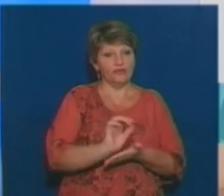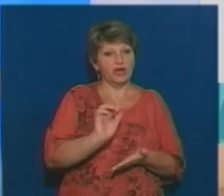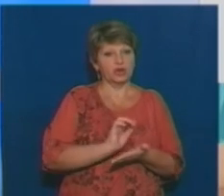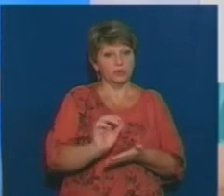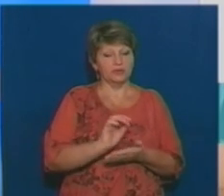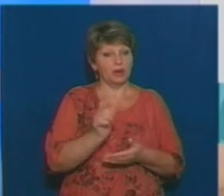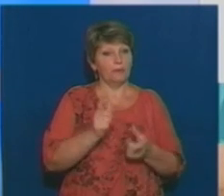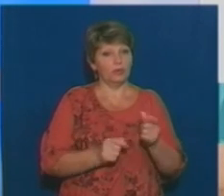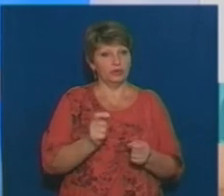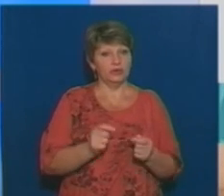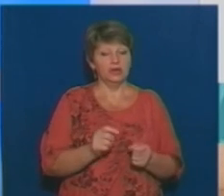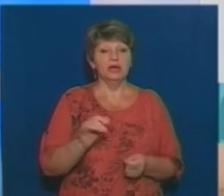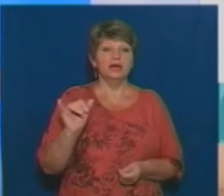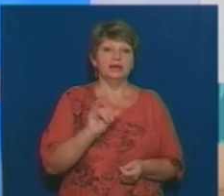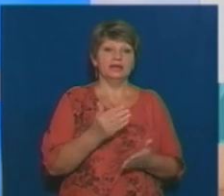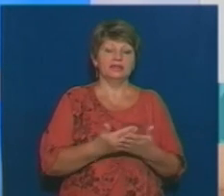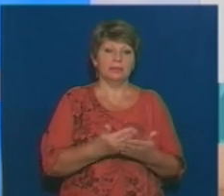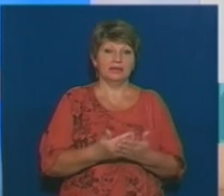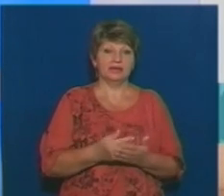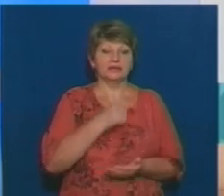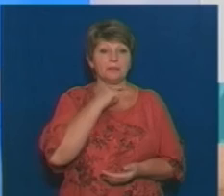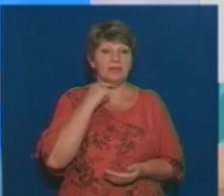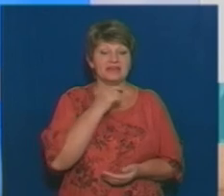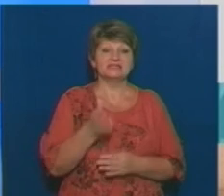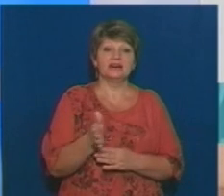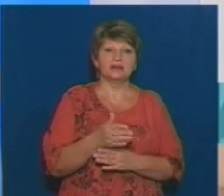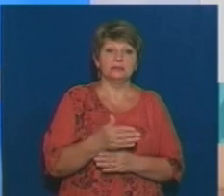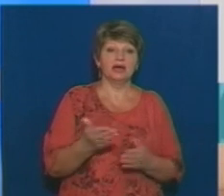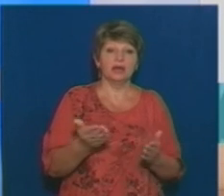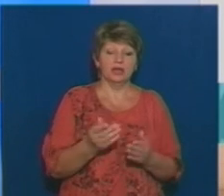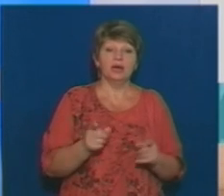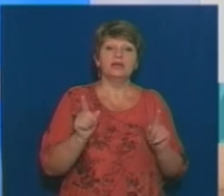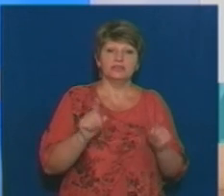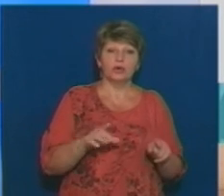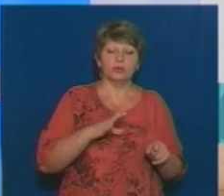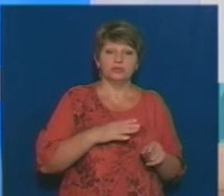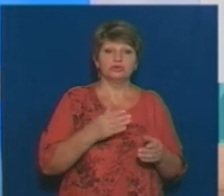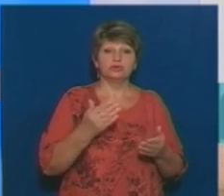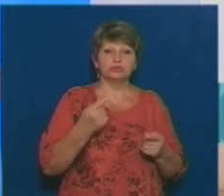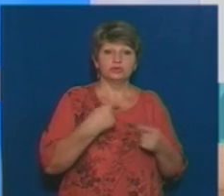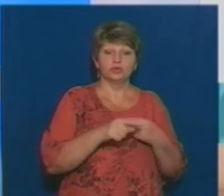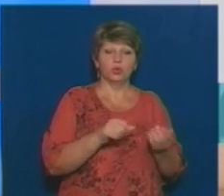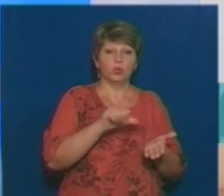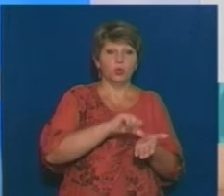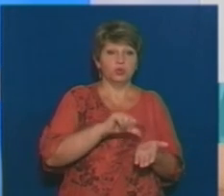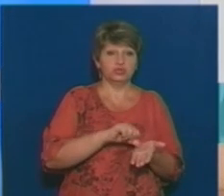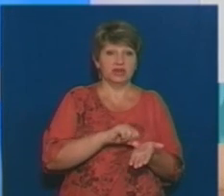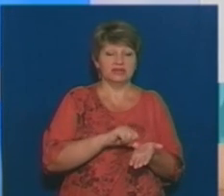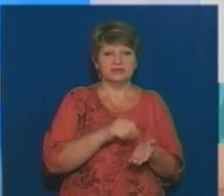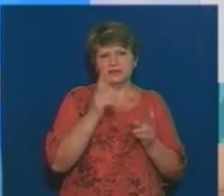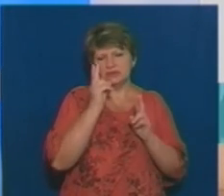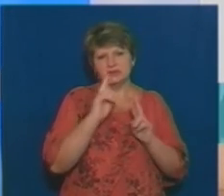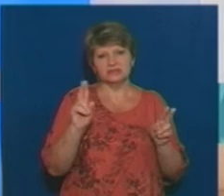молочної продукції, і на прикладі м'яса та риби, де заходив також один з учасників, який, я не знаю, чи є